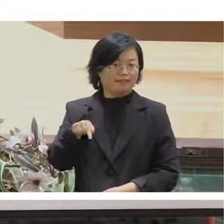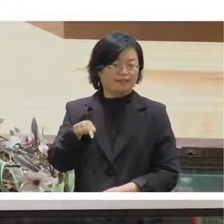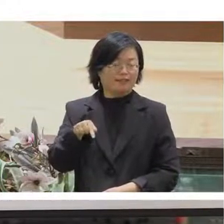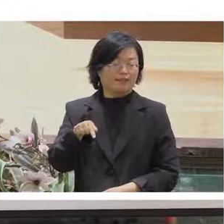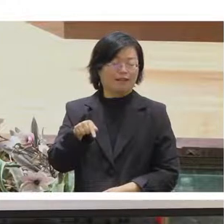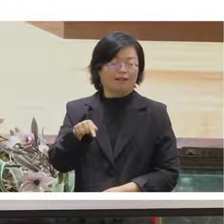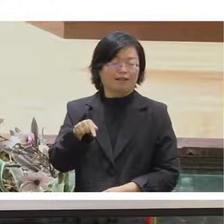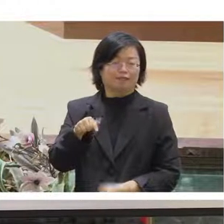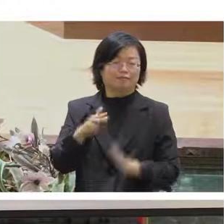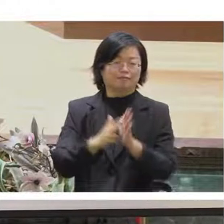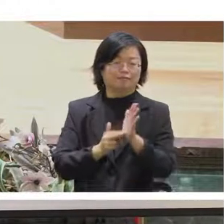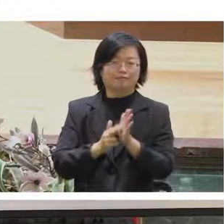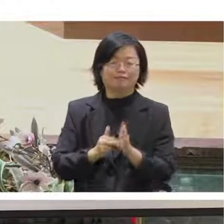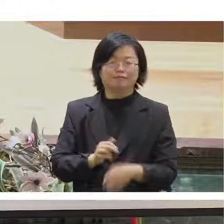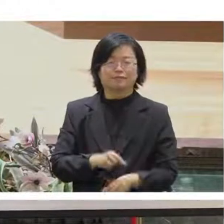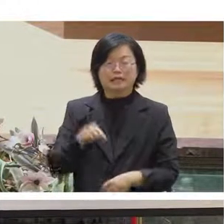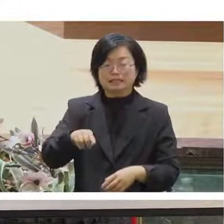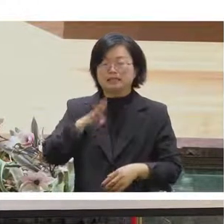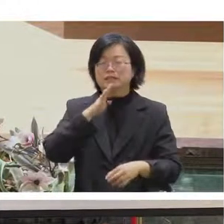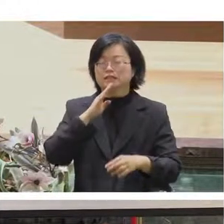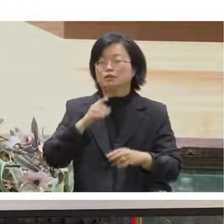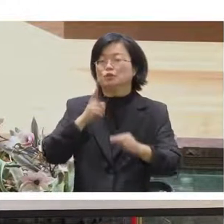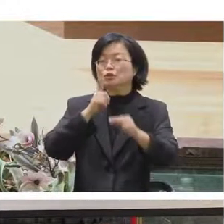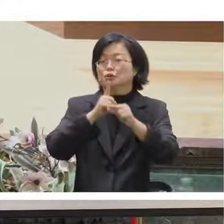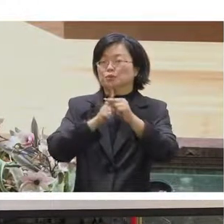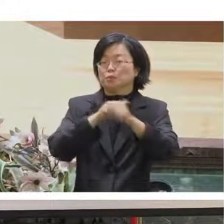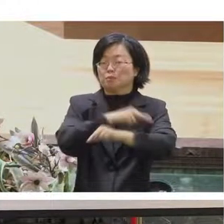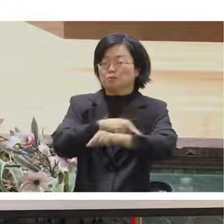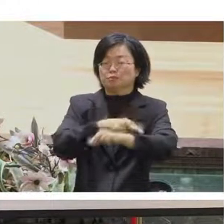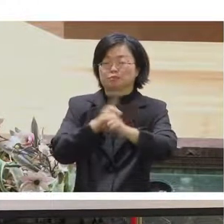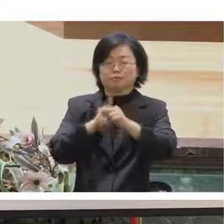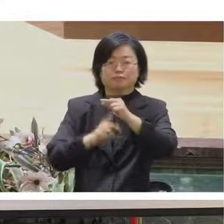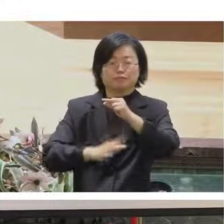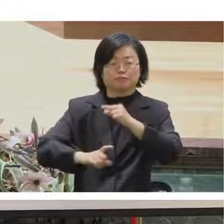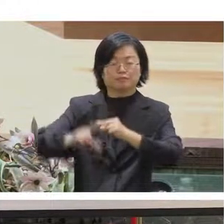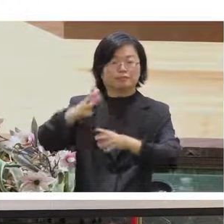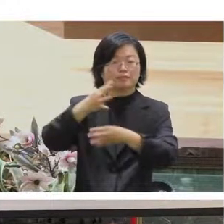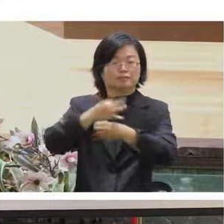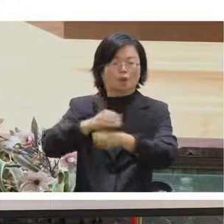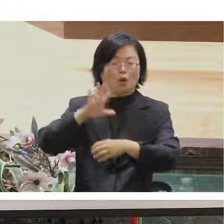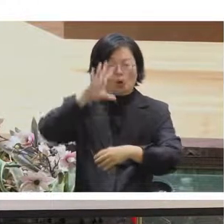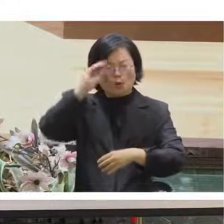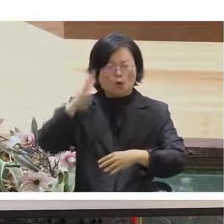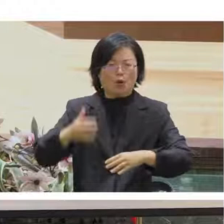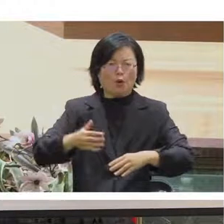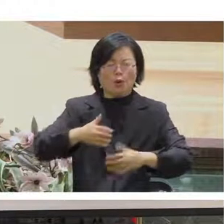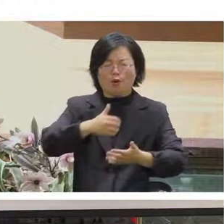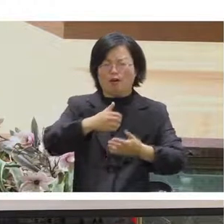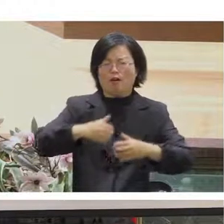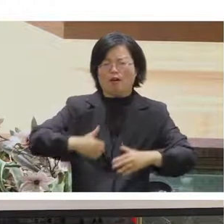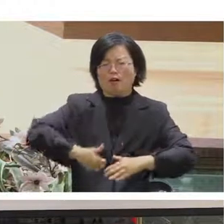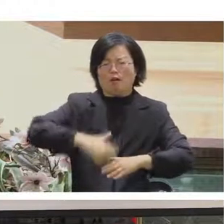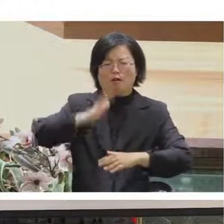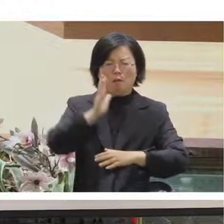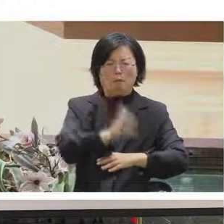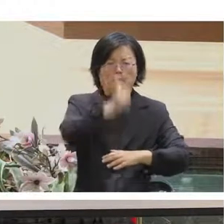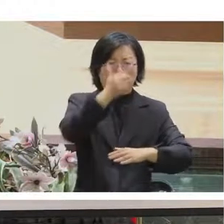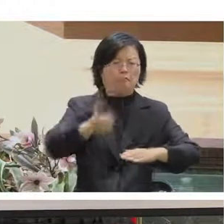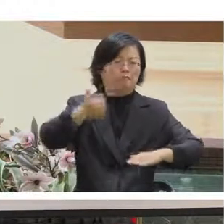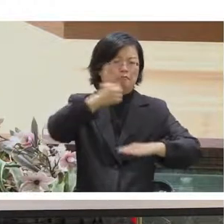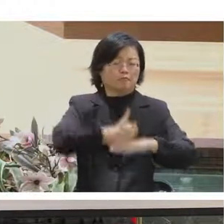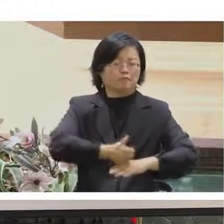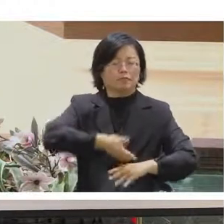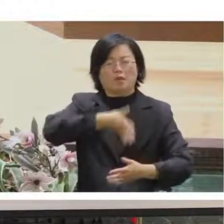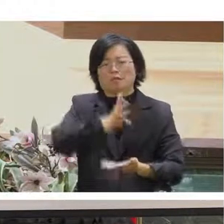動前我們有預錄就因為是中秋節然後反正就是都會有掌官致辭的這一塊那我們為了要讓